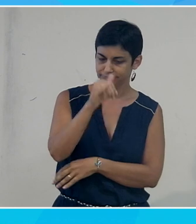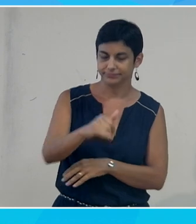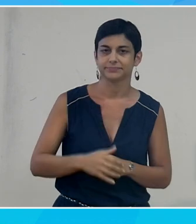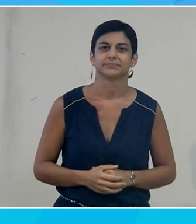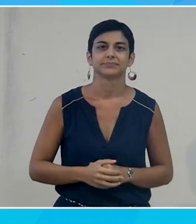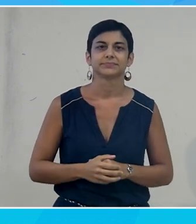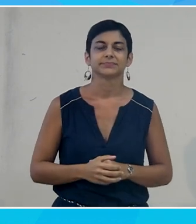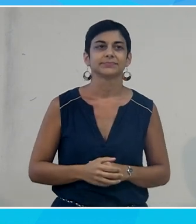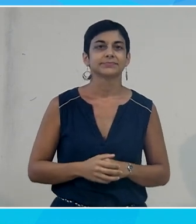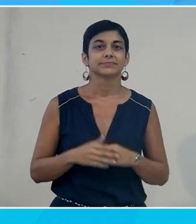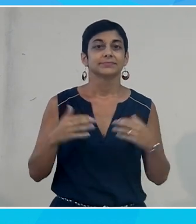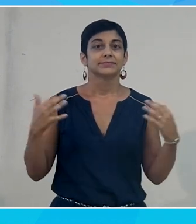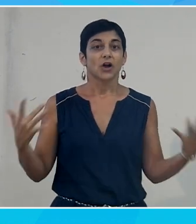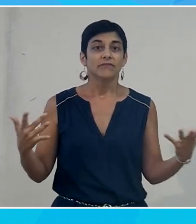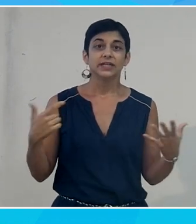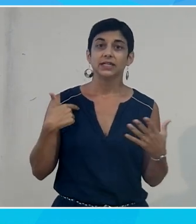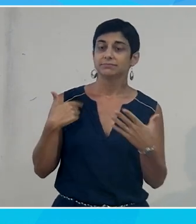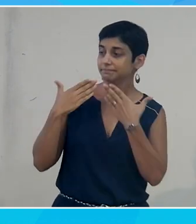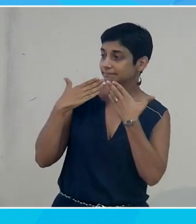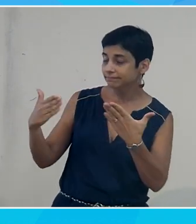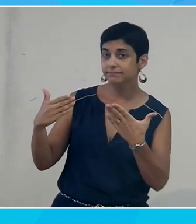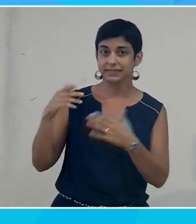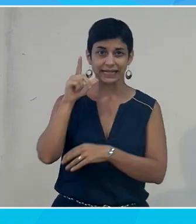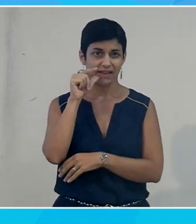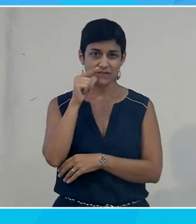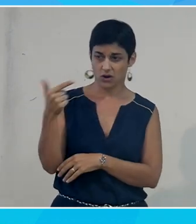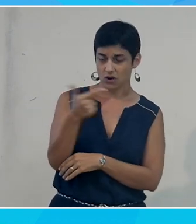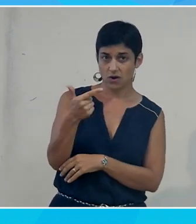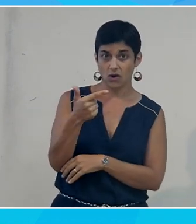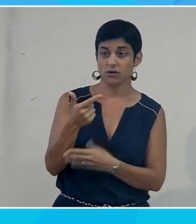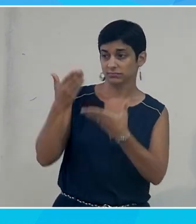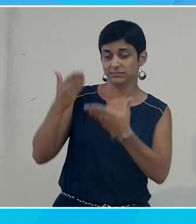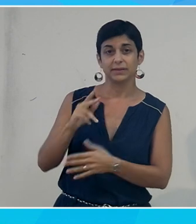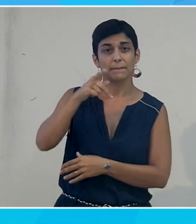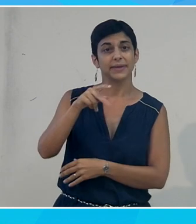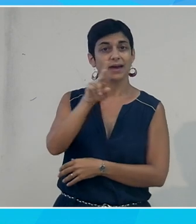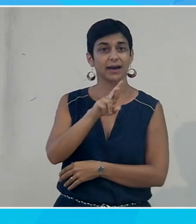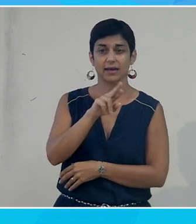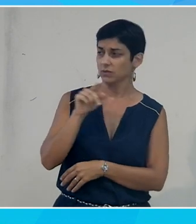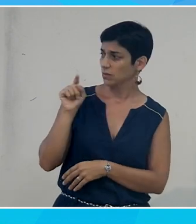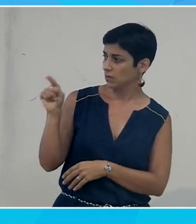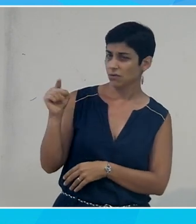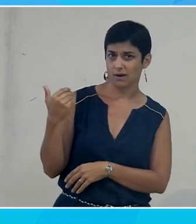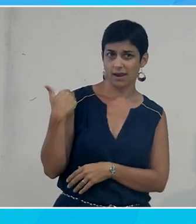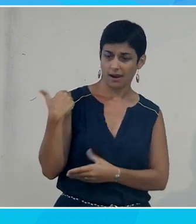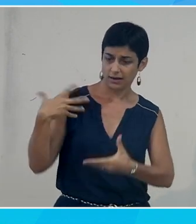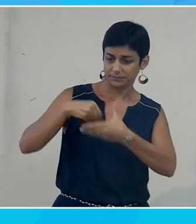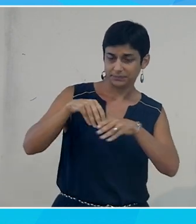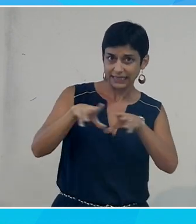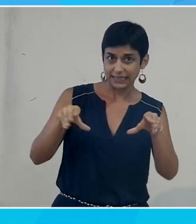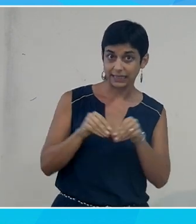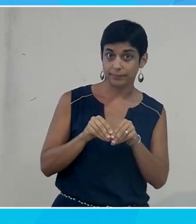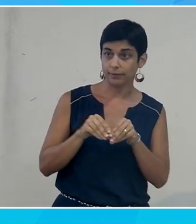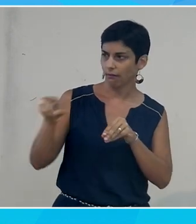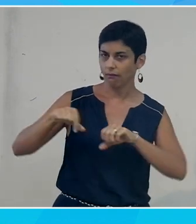Je tiens donc à saluer leurs efforts, notamment celui de Pierre Reynaud qui nous a rejoints il y a peu de temps et qui est déjà